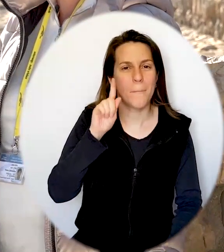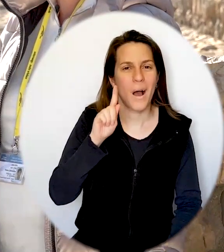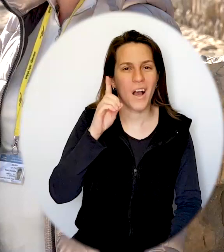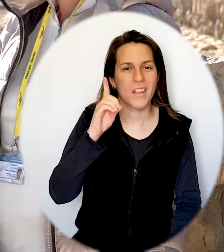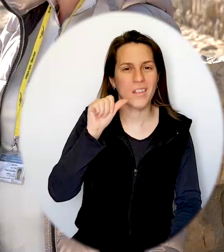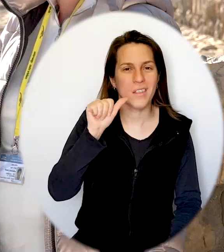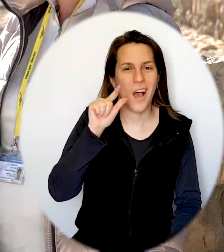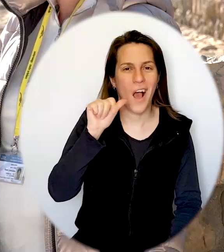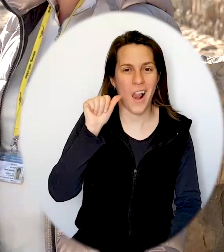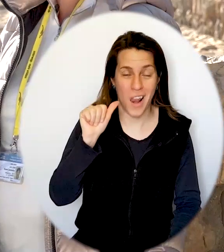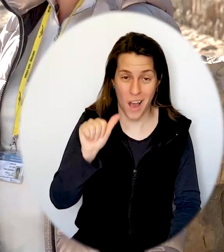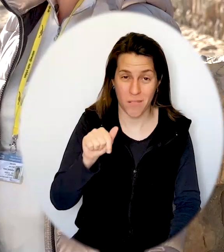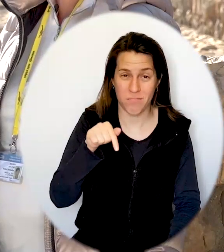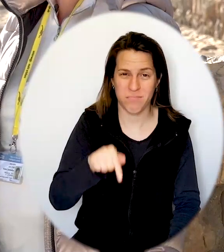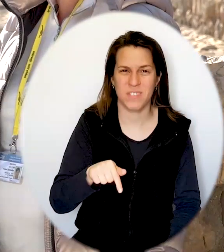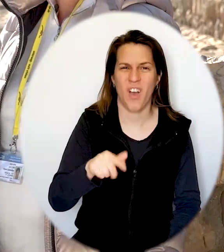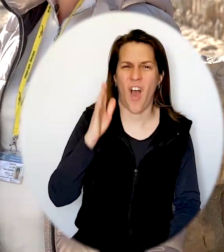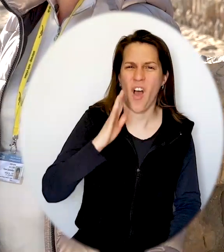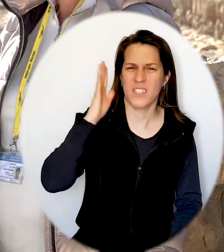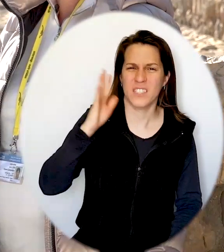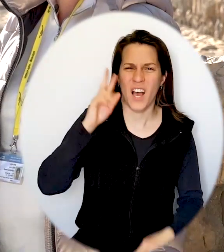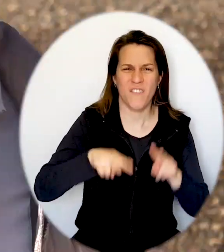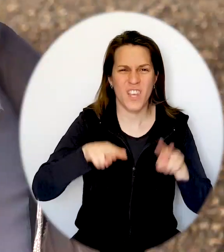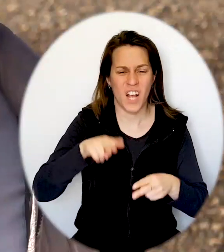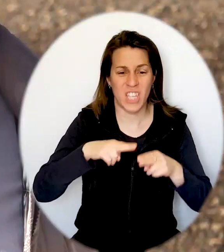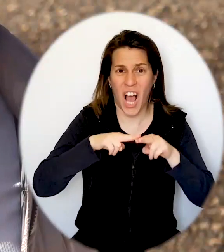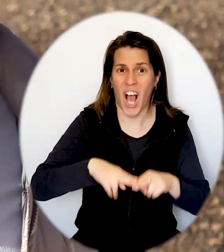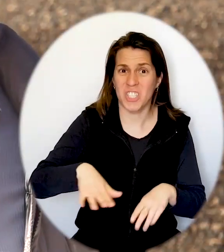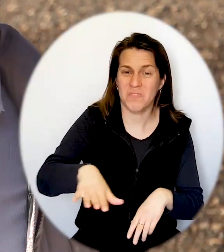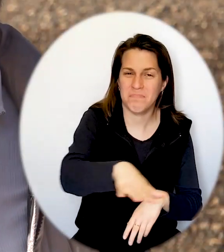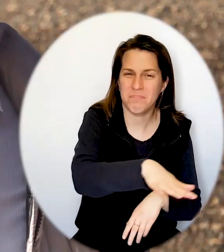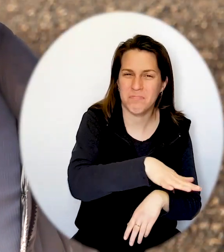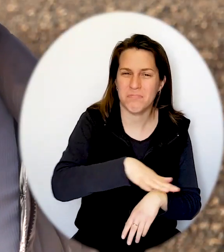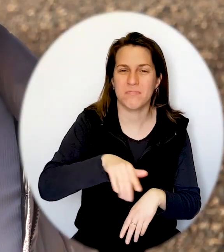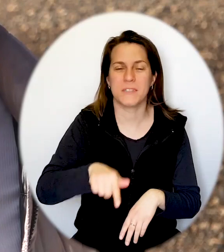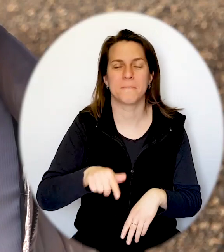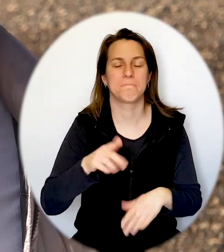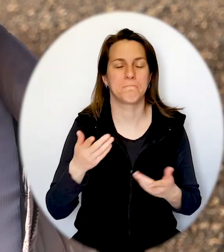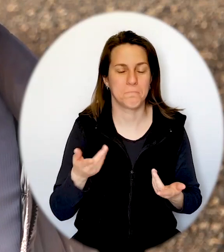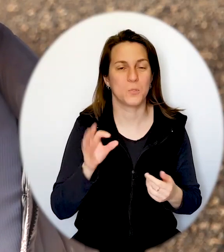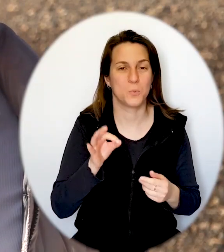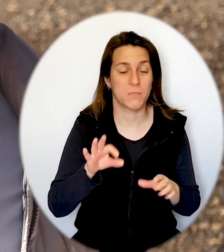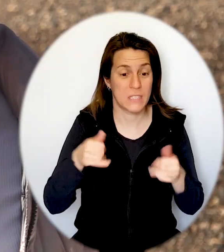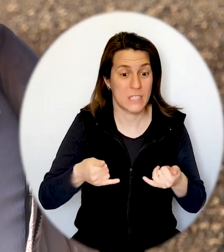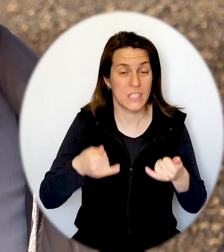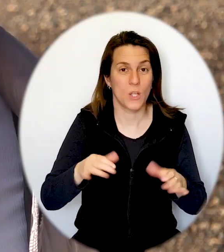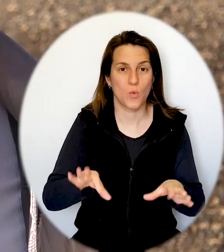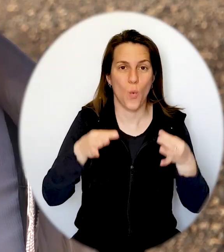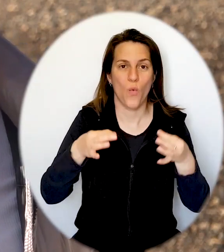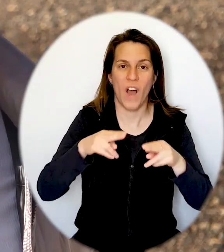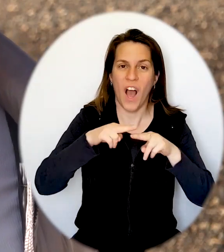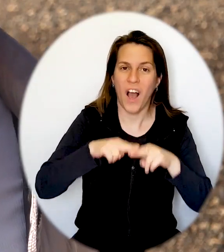de nous, y a les ruines de Magdala, de cet ancien village. On a trouvé des vestiges de maisons assez grandes.